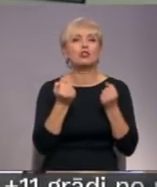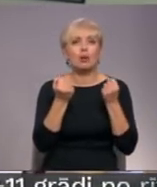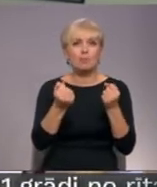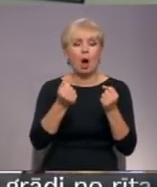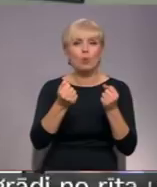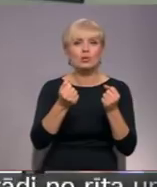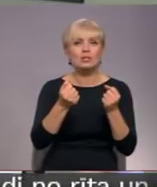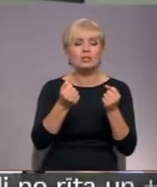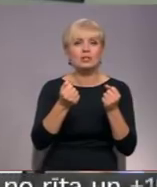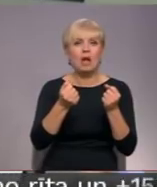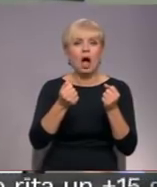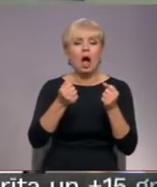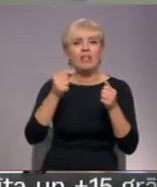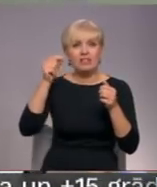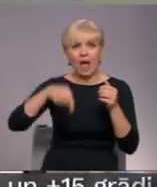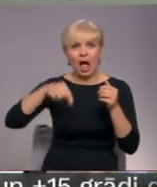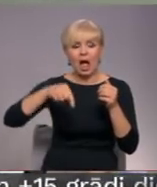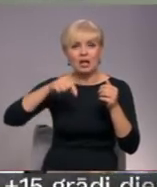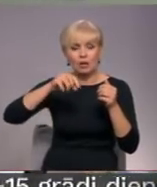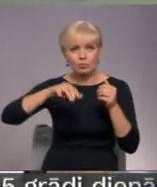lielā platībā.